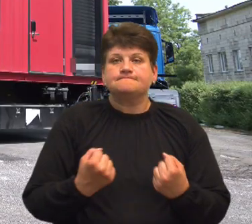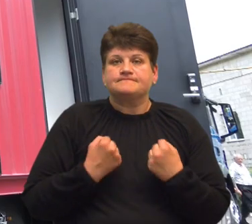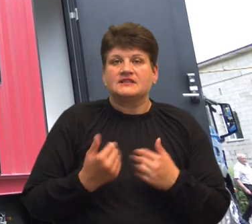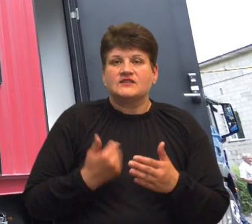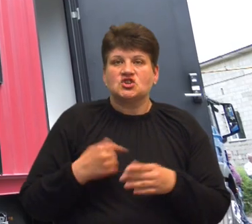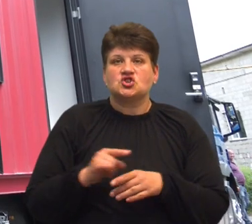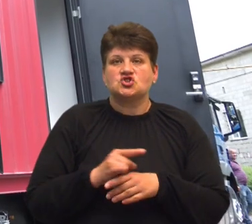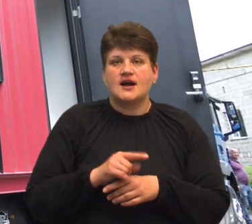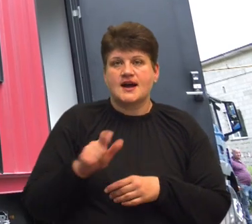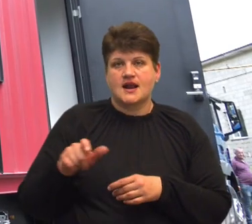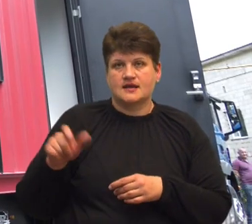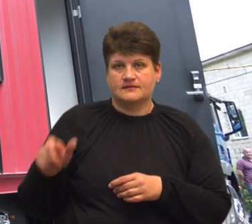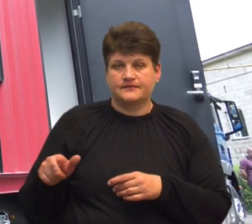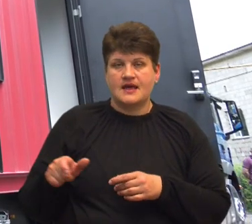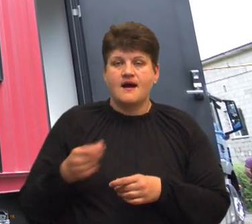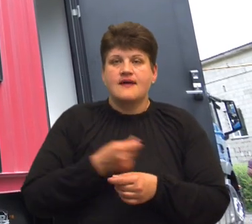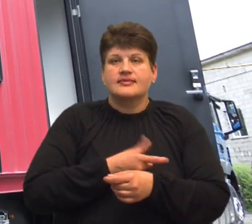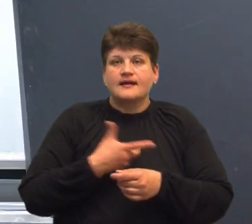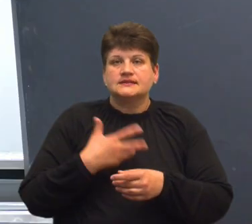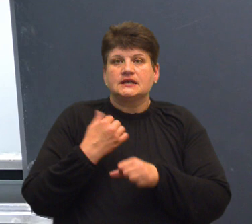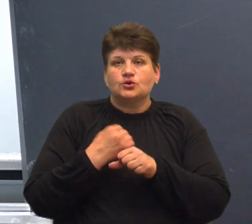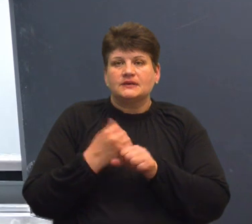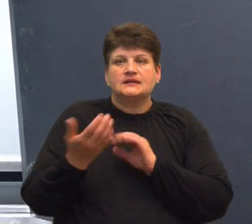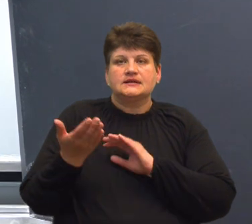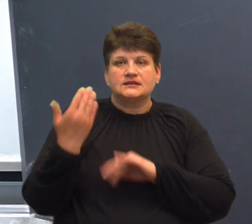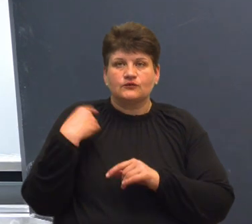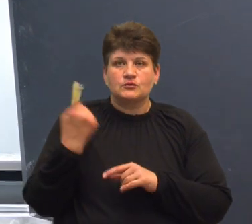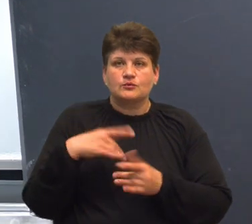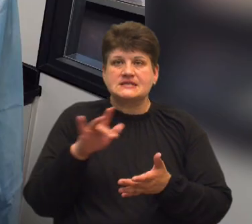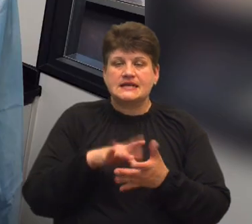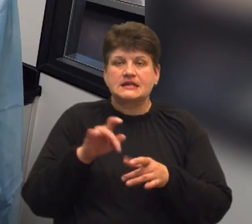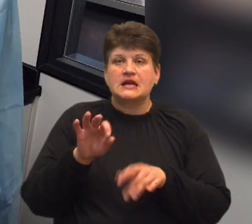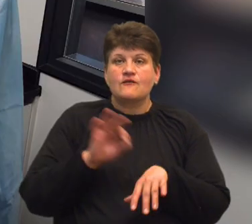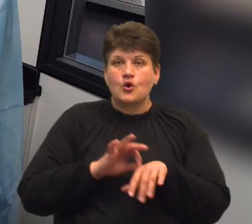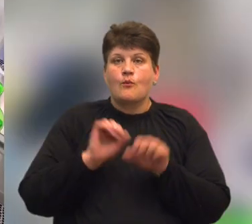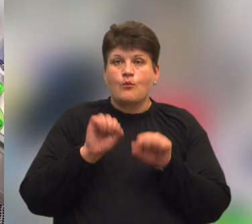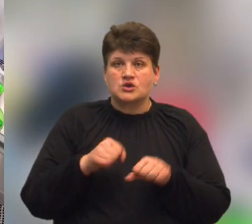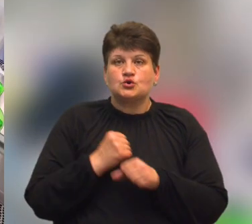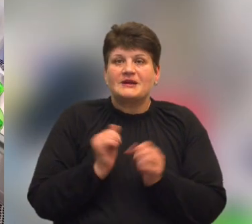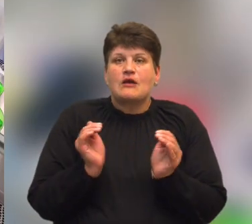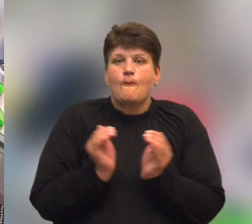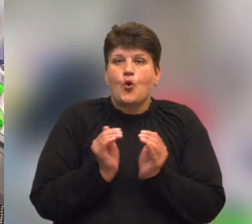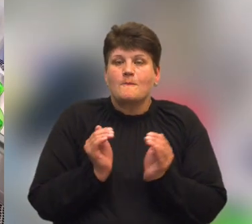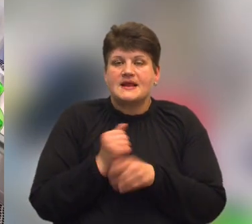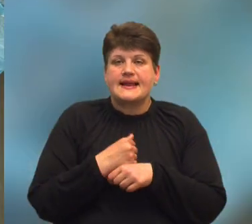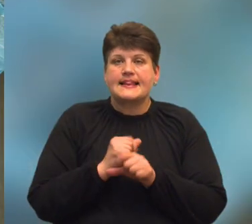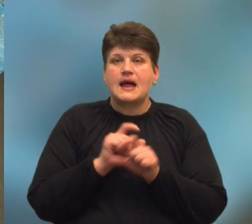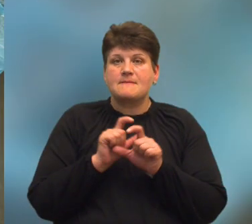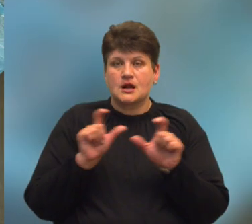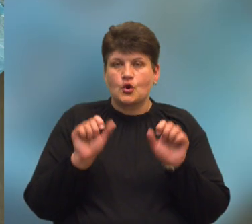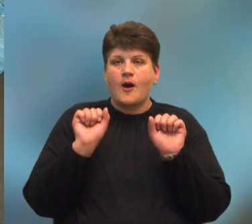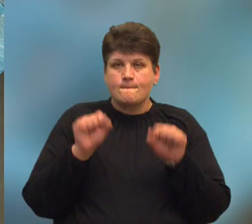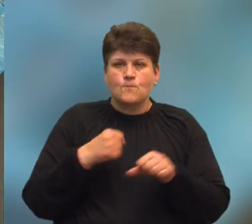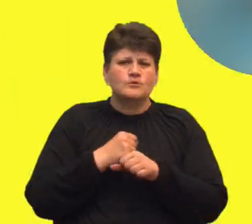Аналізи, які раніше робили в обласному центрі контролю фороб, можна буде зробити у мобільній лабораторії. Вона може працювати у будь-якому